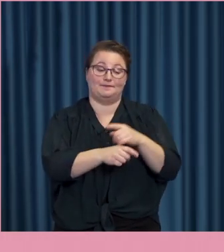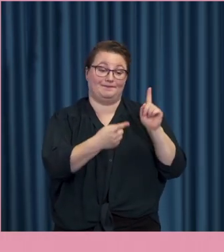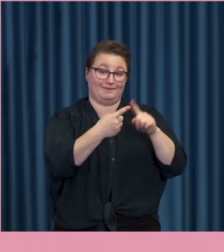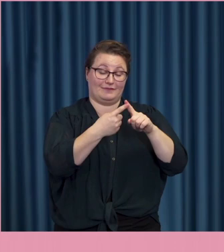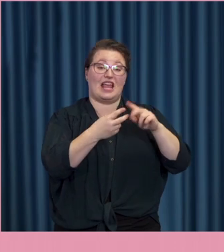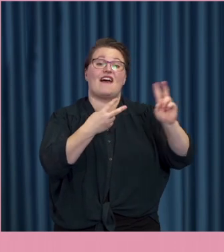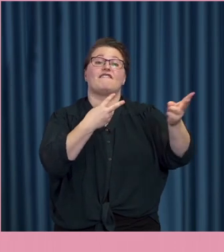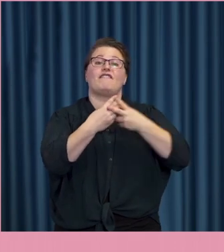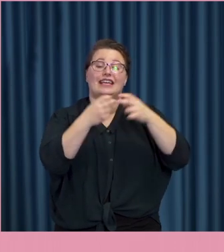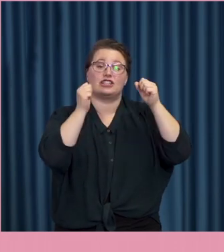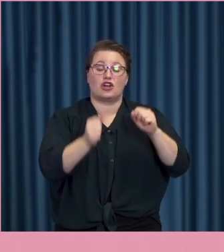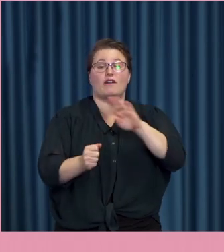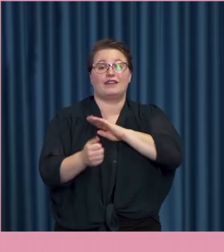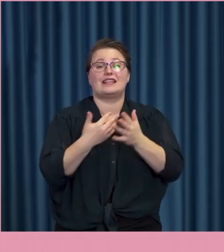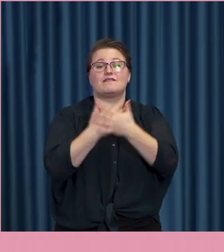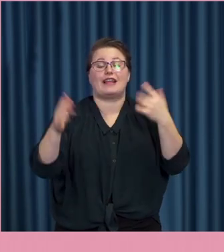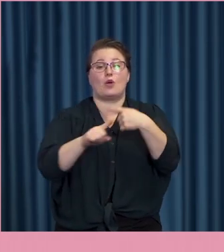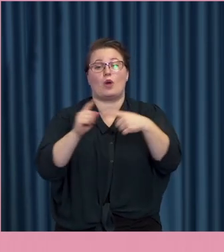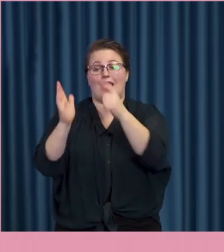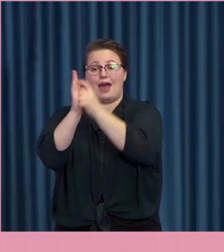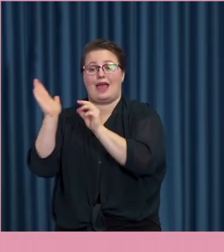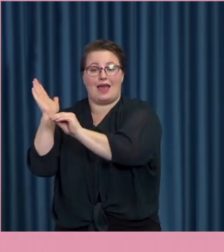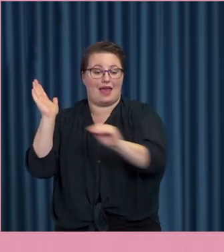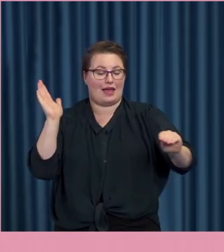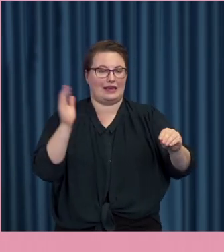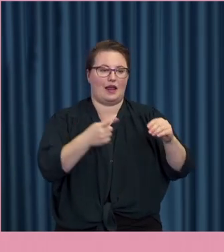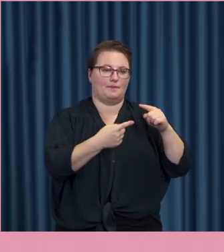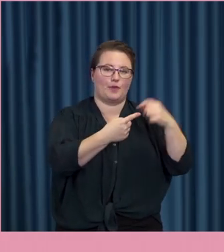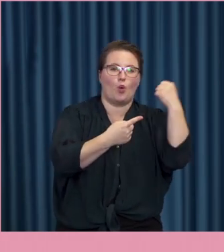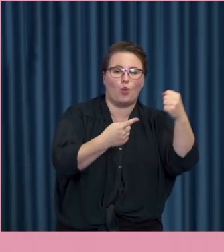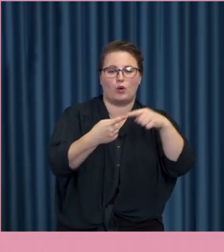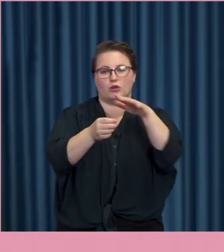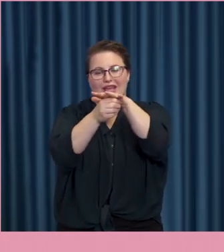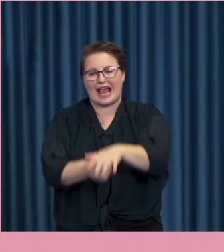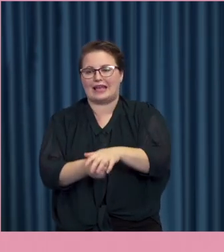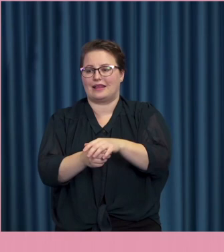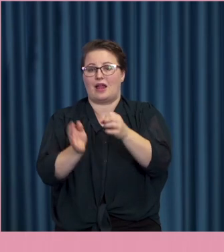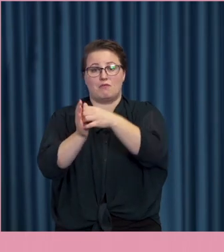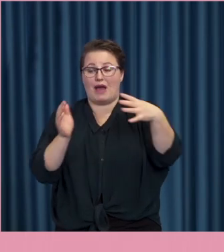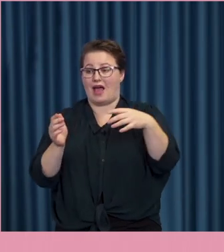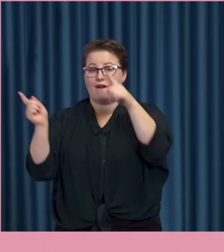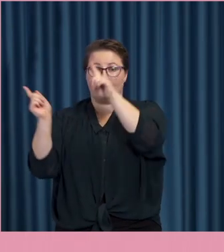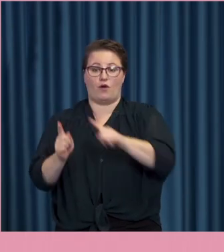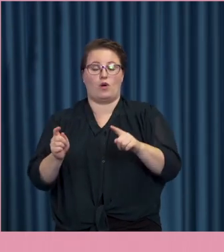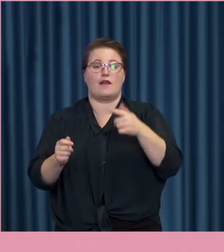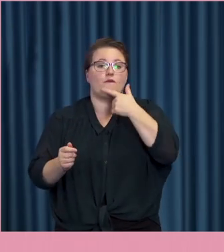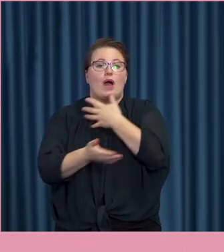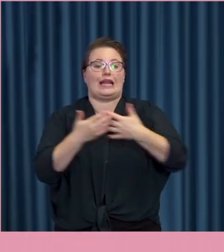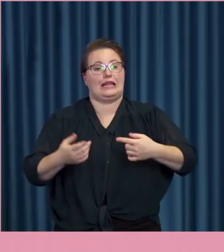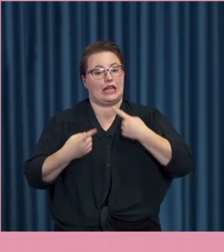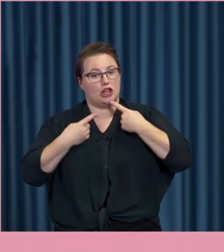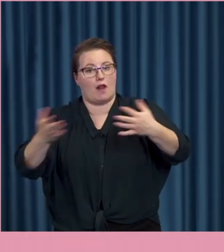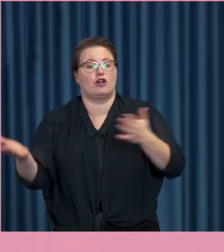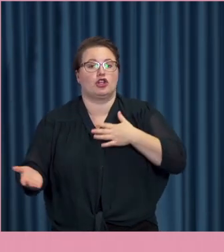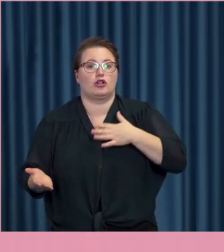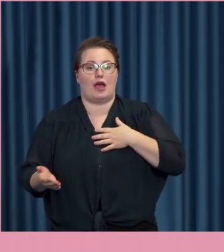förekomma i väldigt mycket högre utsträckning när det gäller hot och liknande kränkningar som skrämmer bort folk från sina plattformar. Och som försvagar den svenska